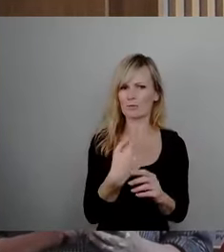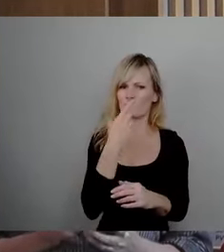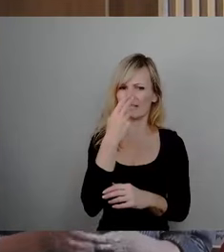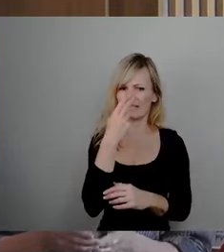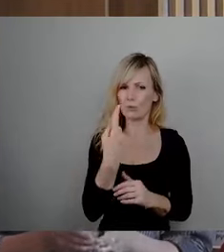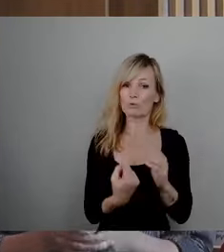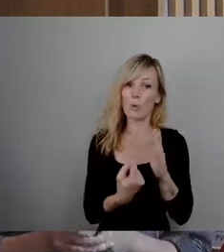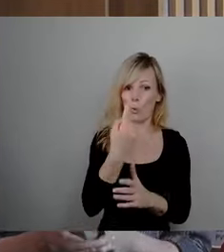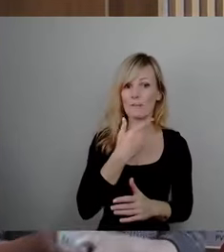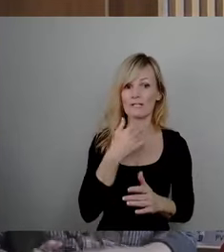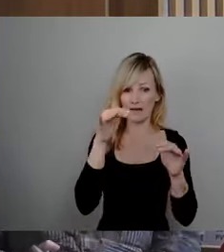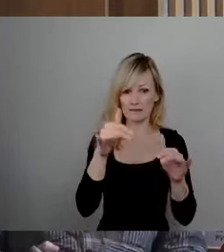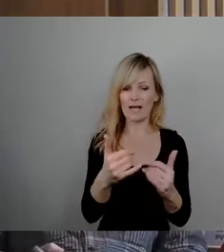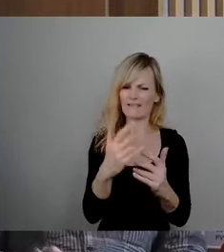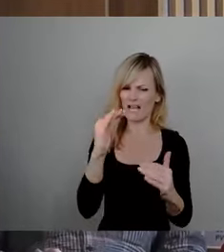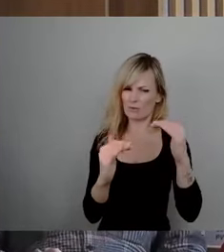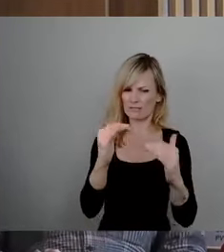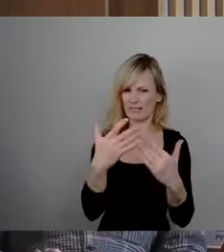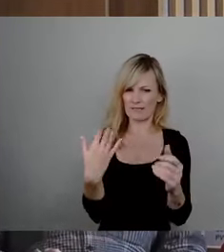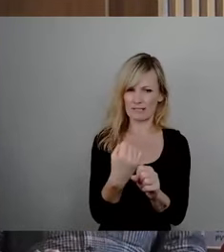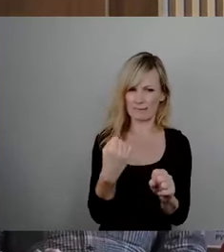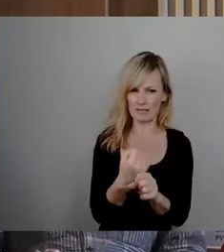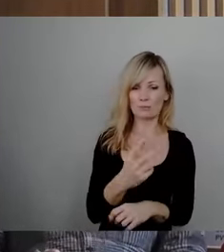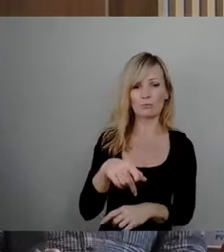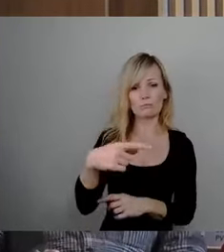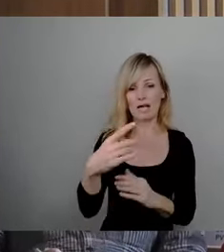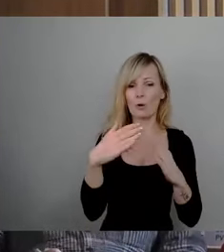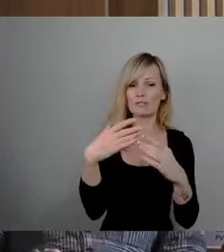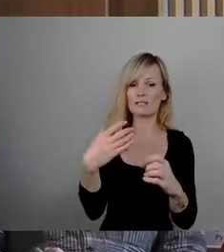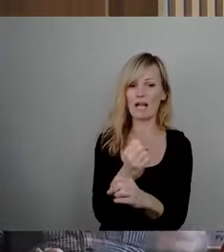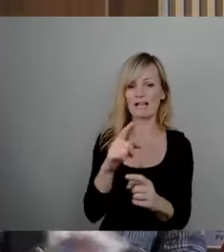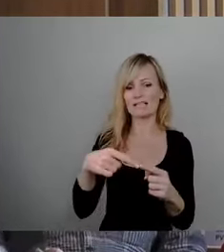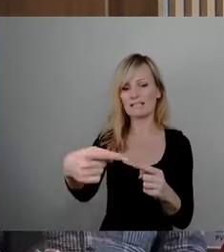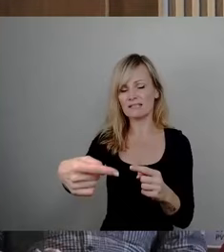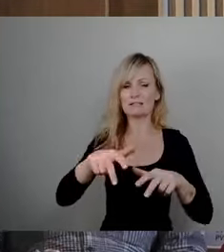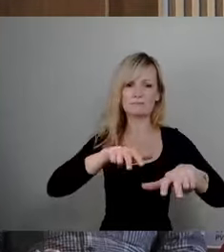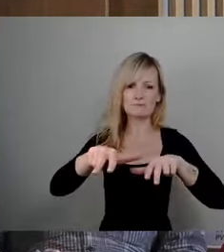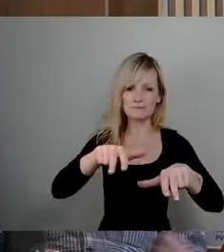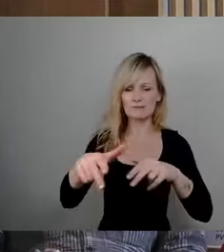und welche Veränderungen sind mit Blick auf die Haushaltsansätze der Verwaltung aktuell eingeplant?